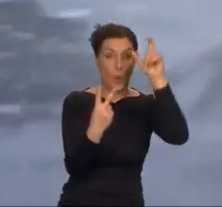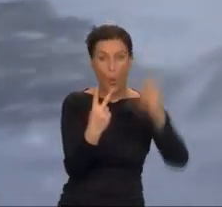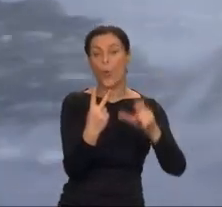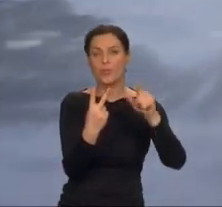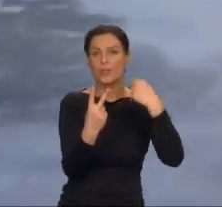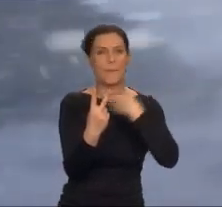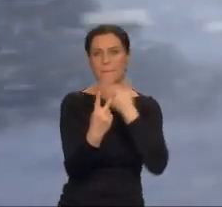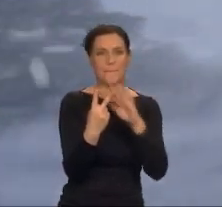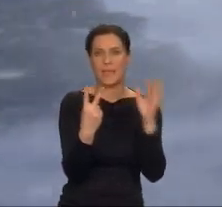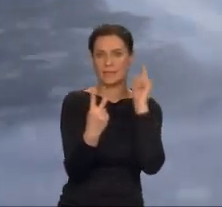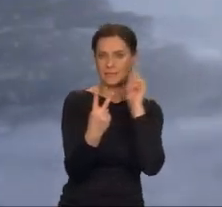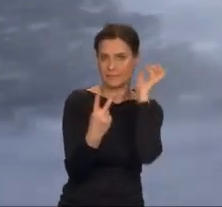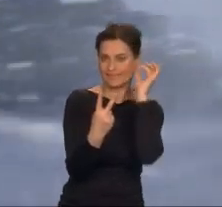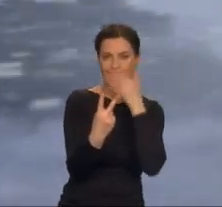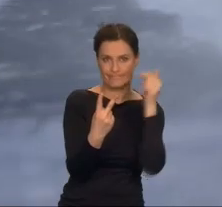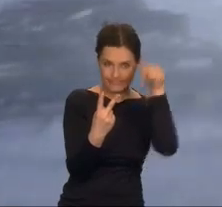sprzymierzeńcem.